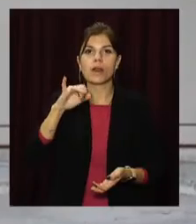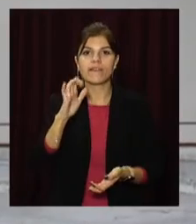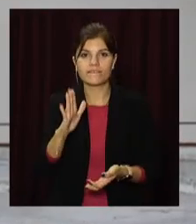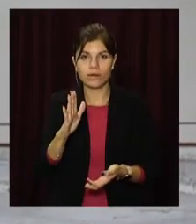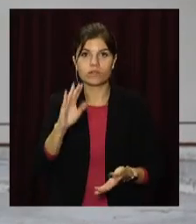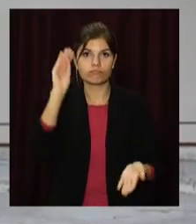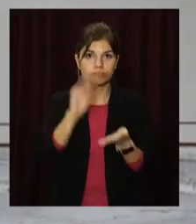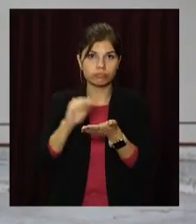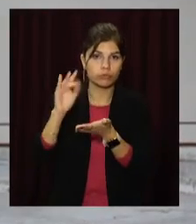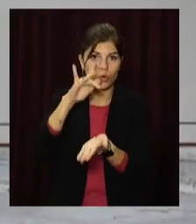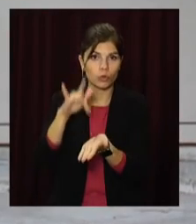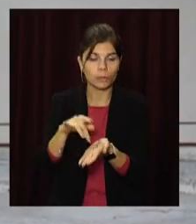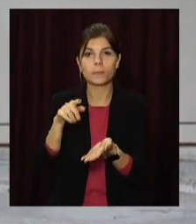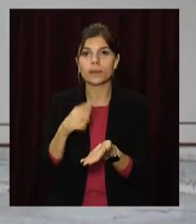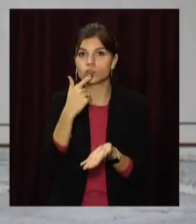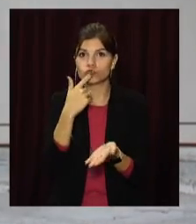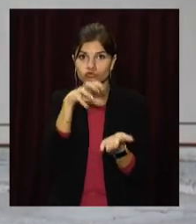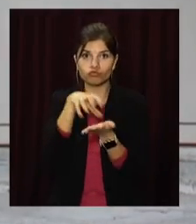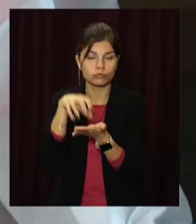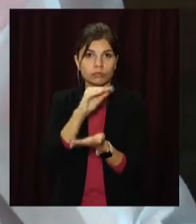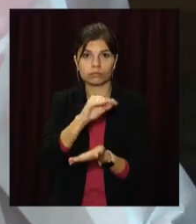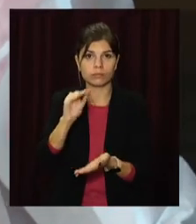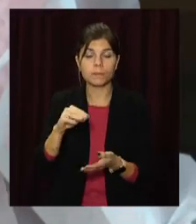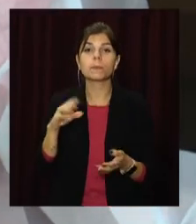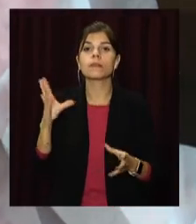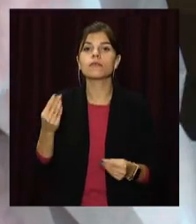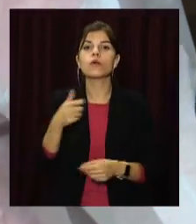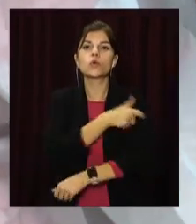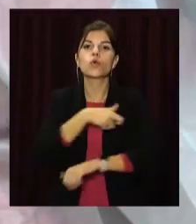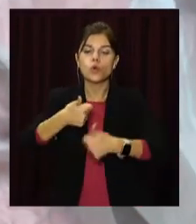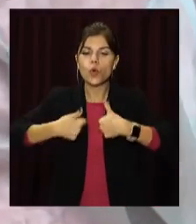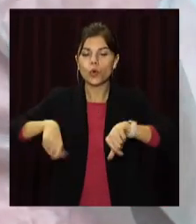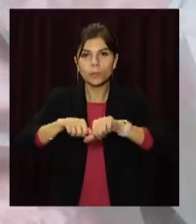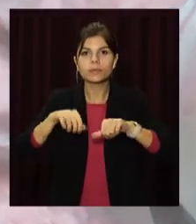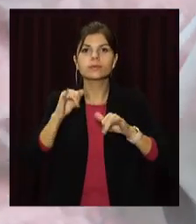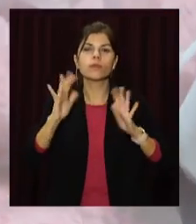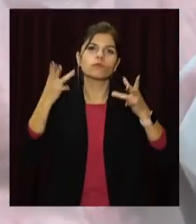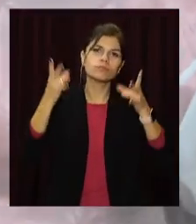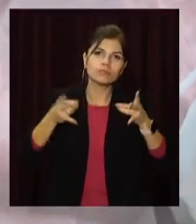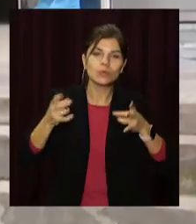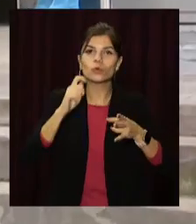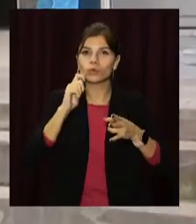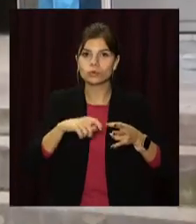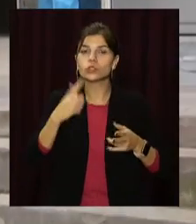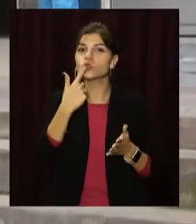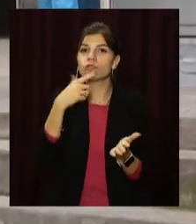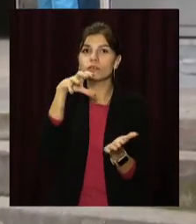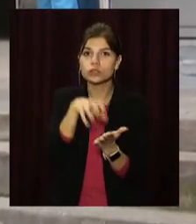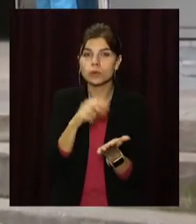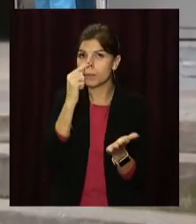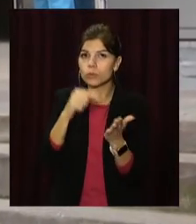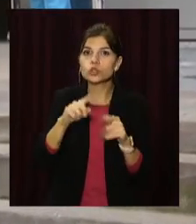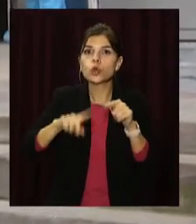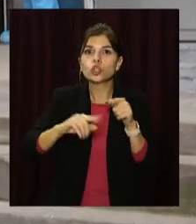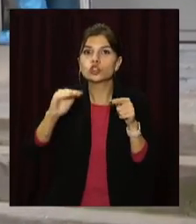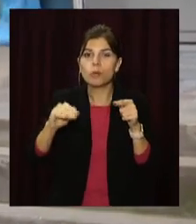областях. На найближчому засіданні Держкомісії з техногенно-екологічної безпеки та надзвичайних ситуацій у червоній зоні опиняться